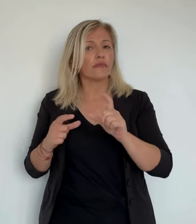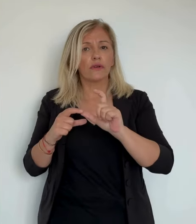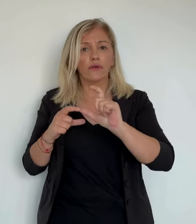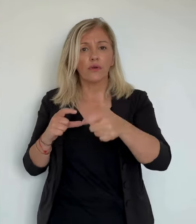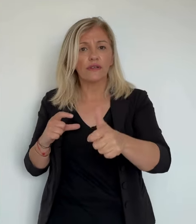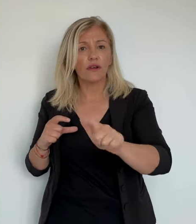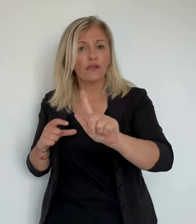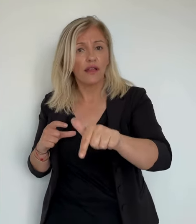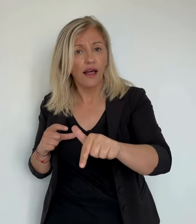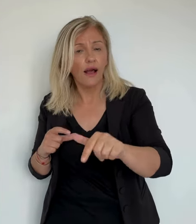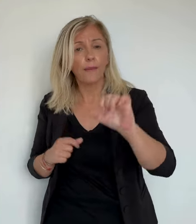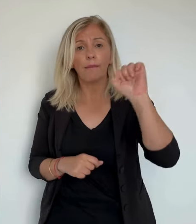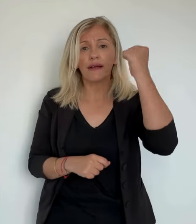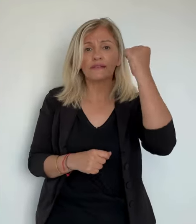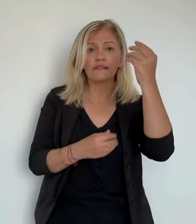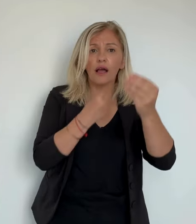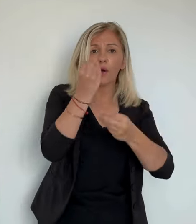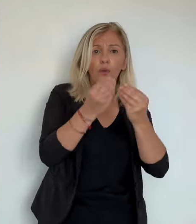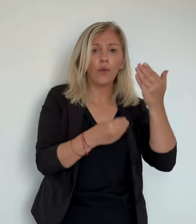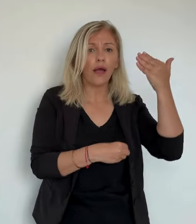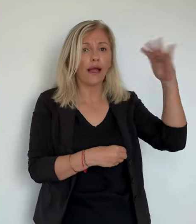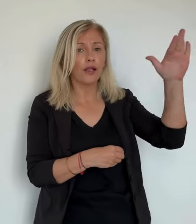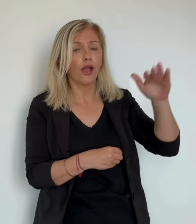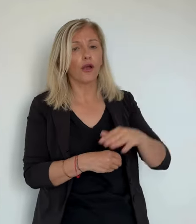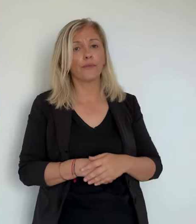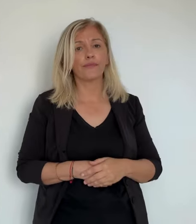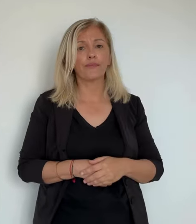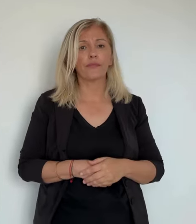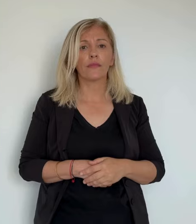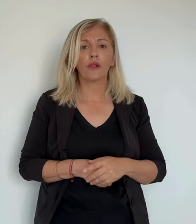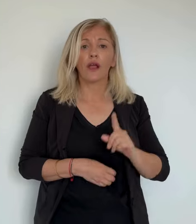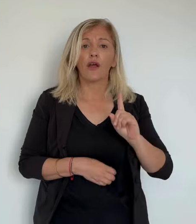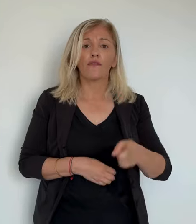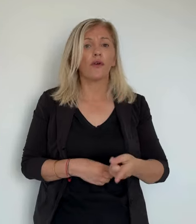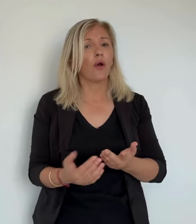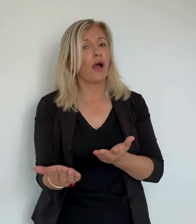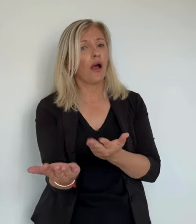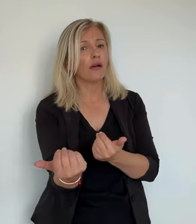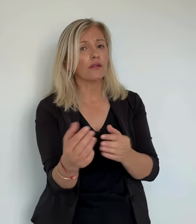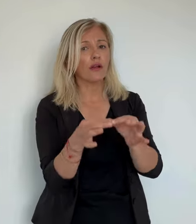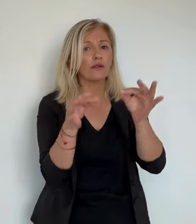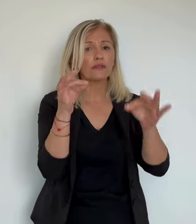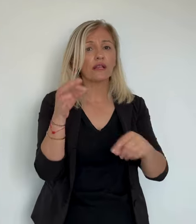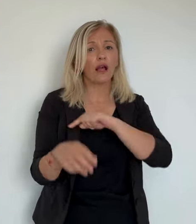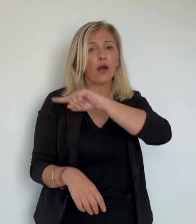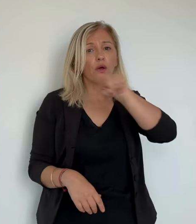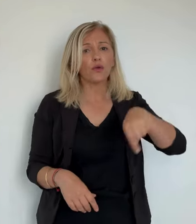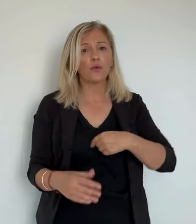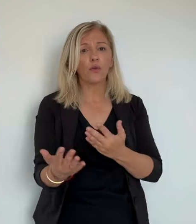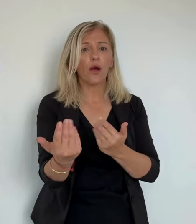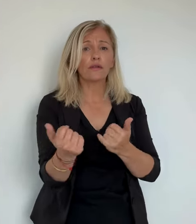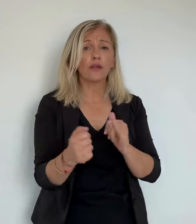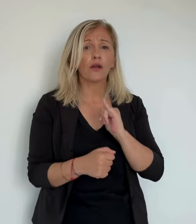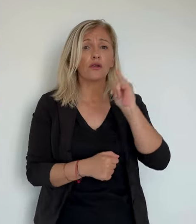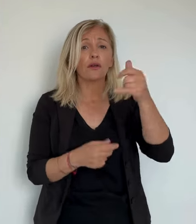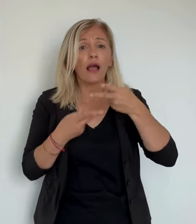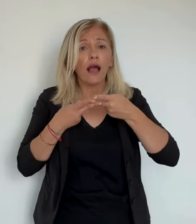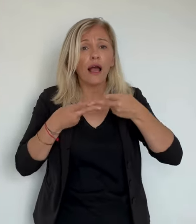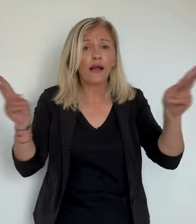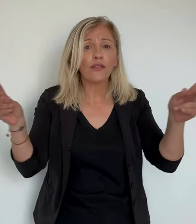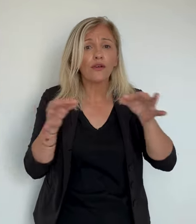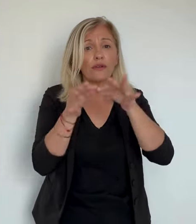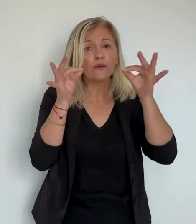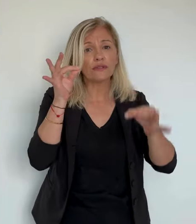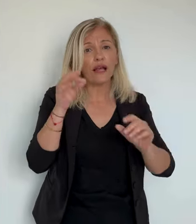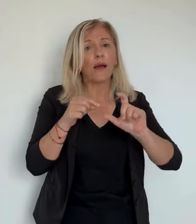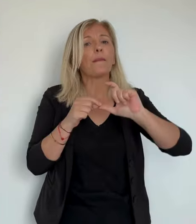largement en tête, un certain nombre de questions autour de ce scrutin. Y aura-t-il des conséquences politiques qui seront tirées ici, à Bastia